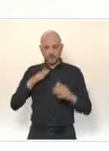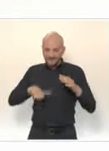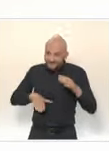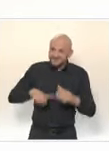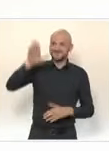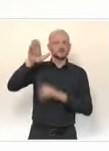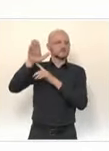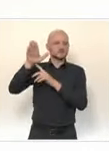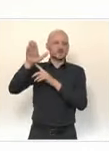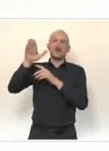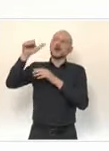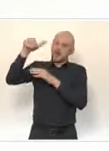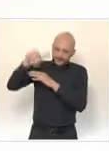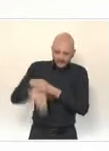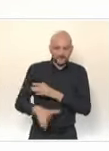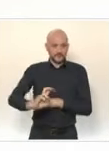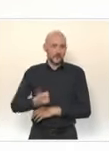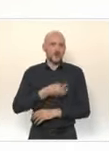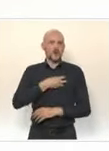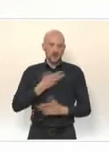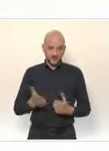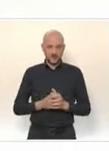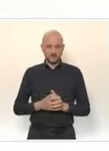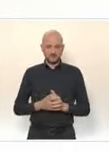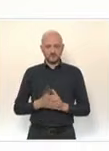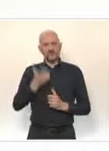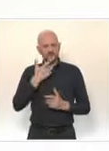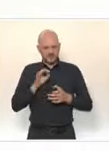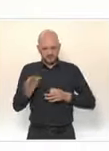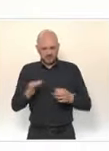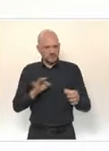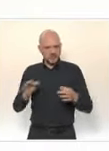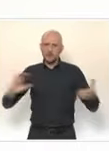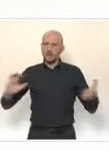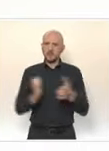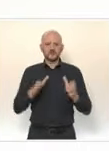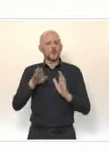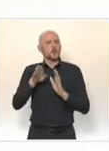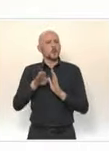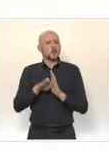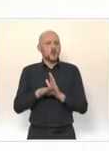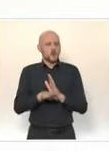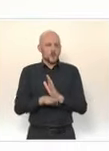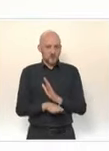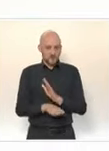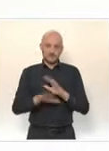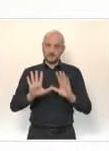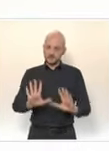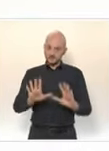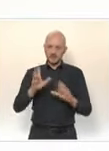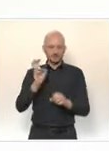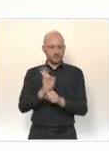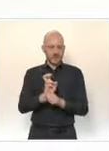et la baisse de la pression épidémique est engagée. Pour autant, nous devons rester très vigilants.